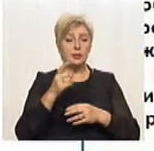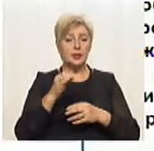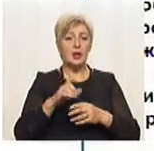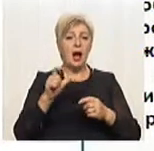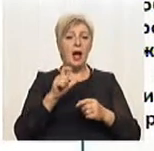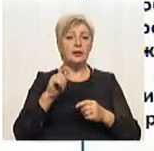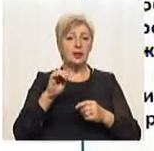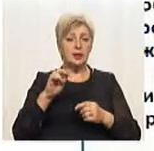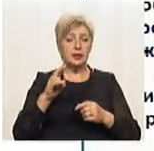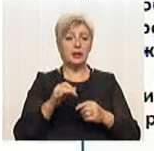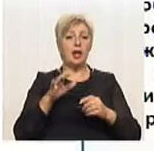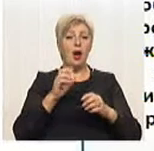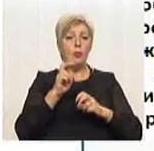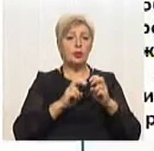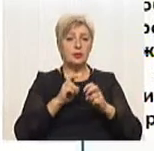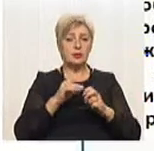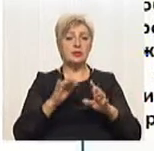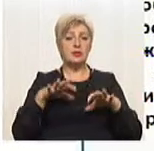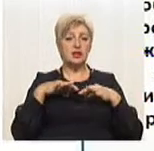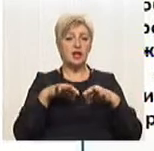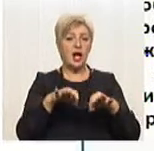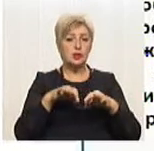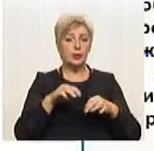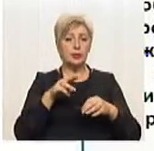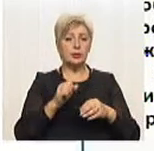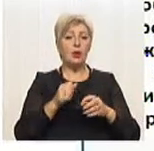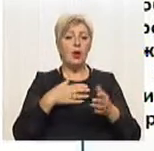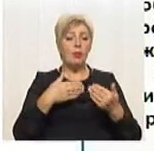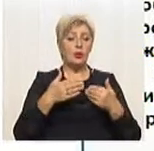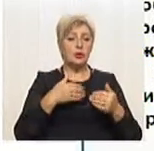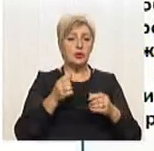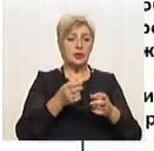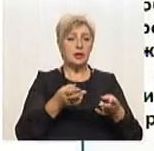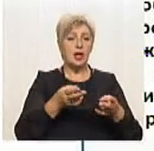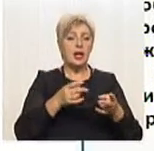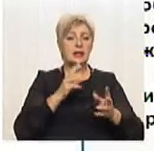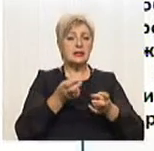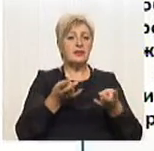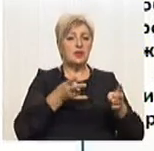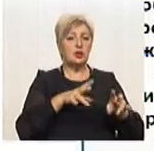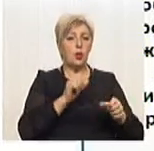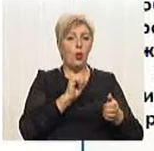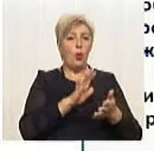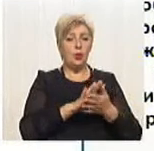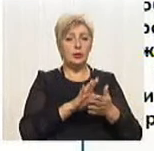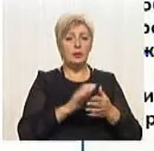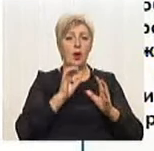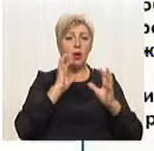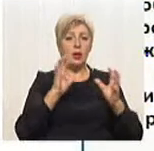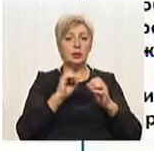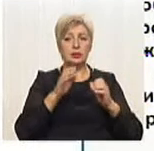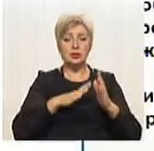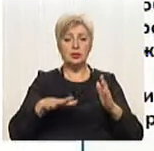енергетики, промисловості, транспорту, поводження з відходами, використання водних ресурсів, охорони довкілля,